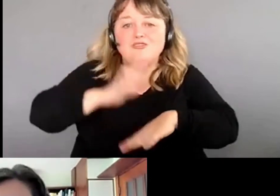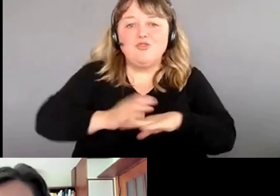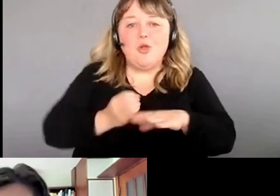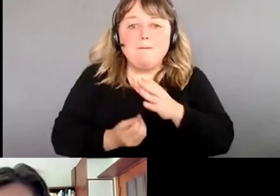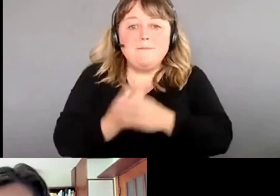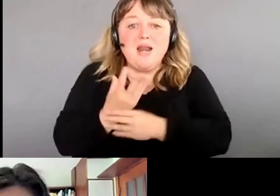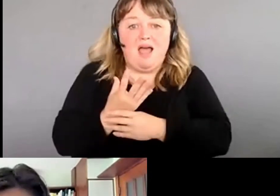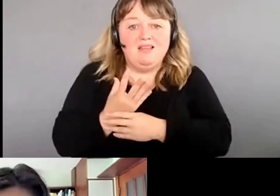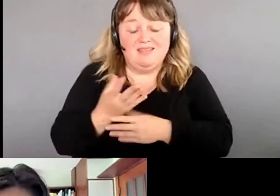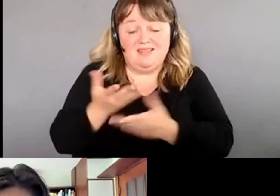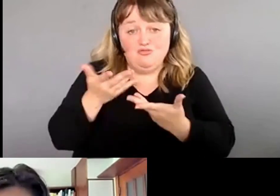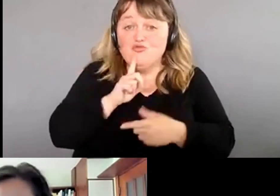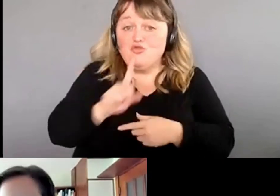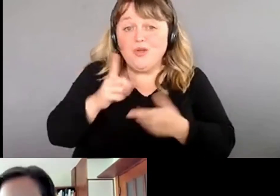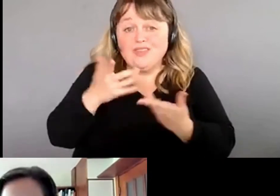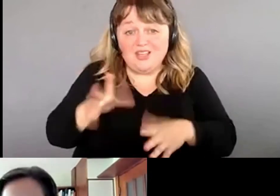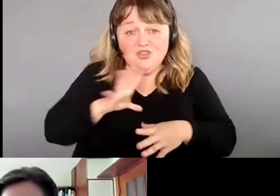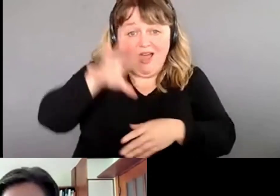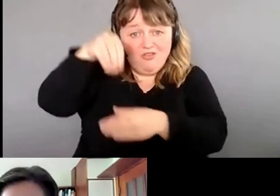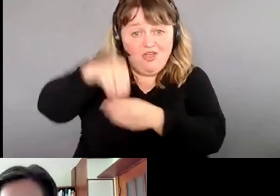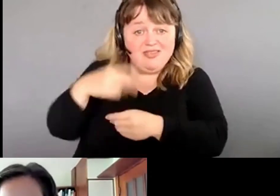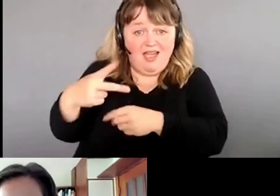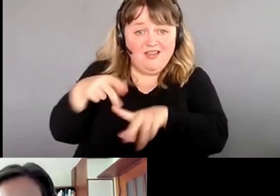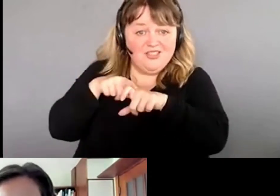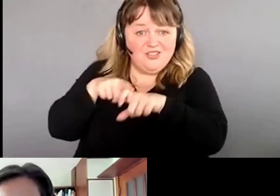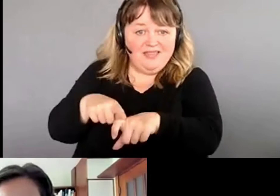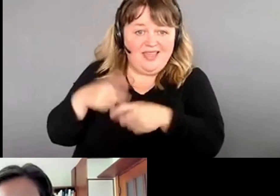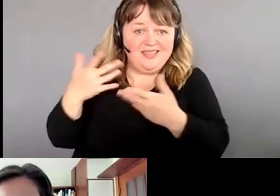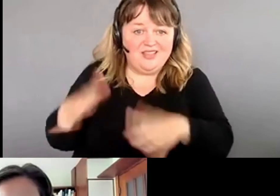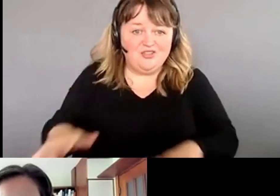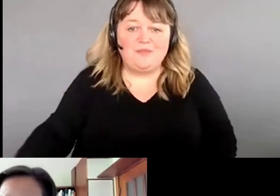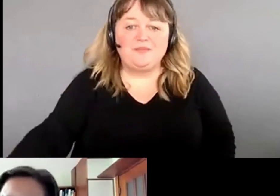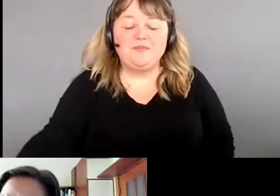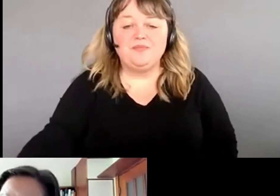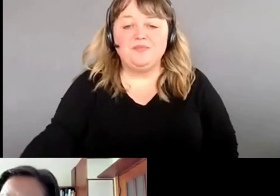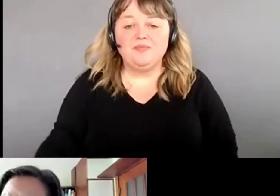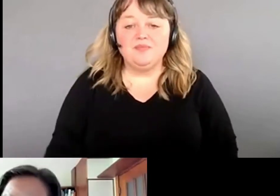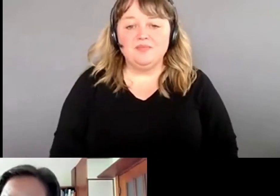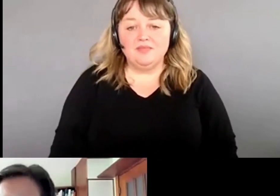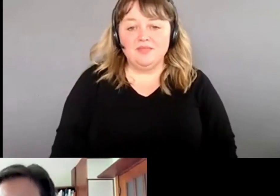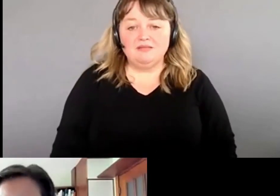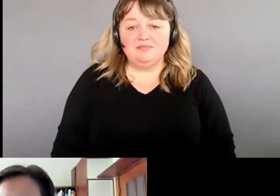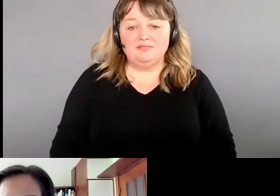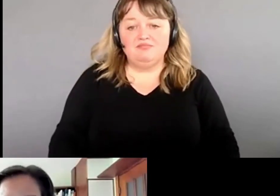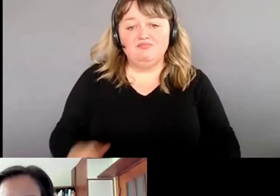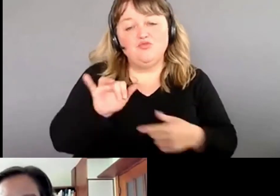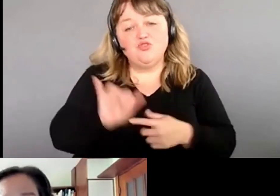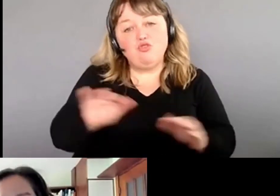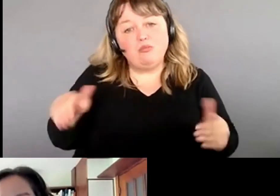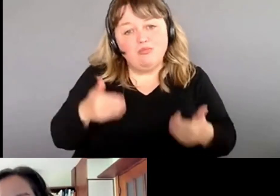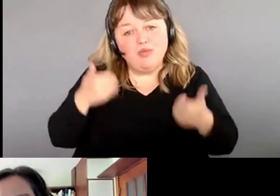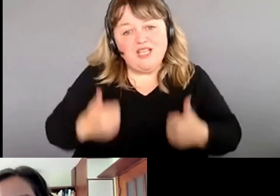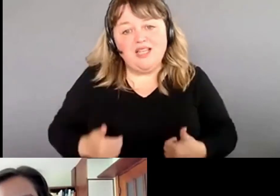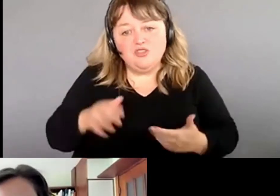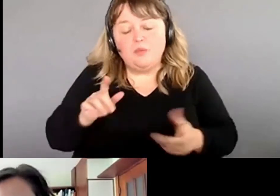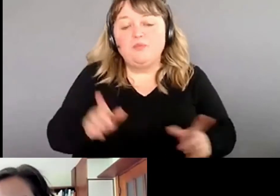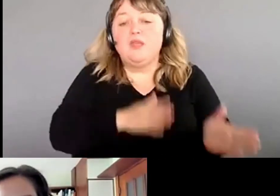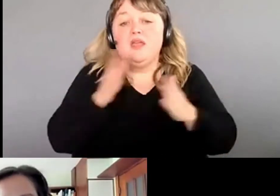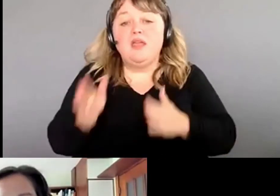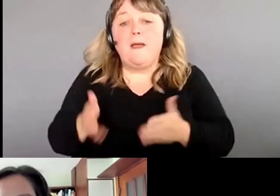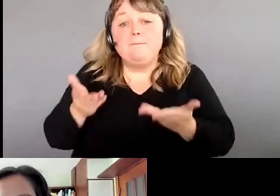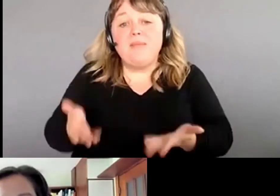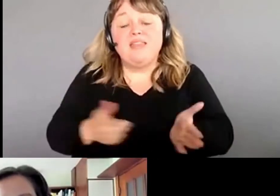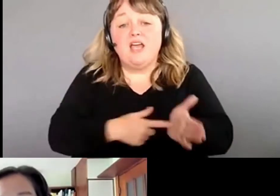dans votre jardin. Donc, je vais commencer. Je vais te une petite présentation qu'on va toute